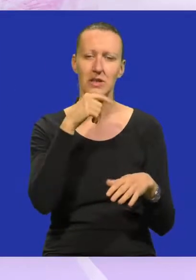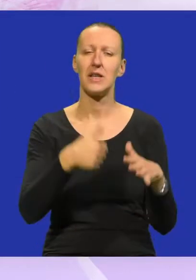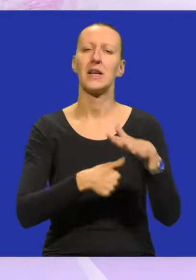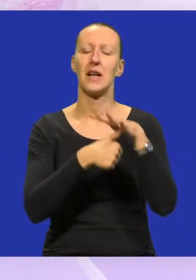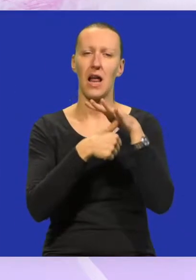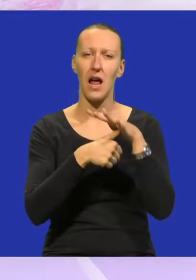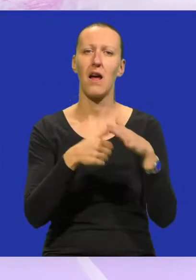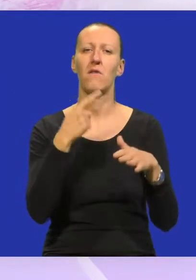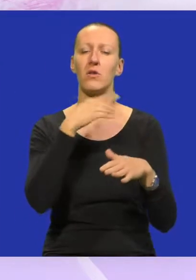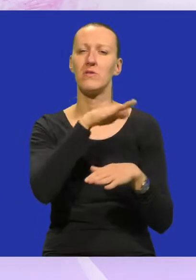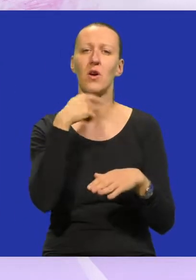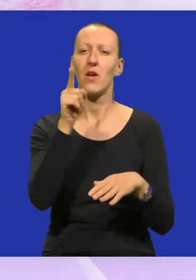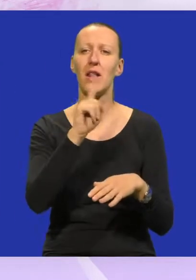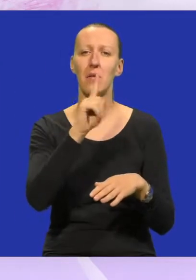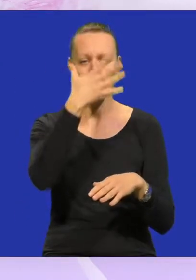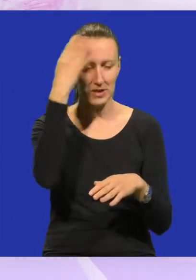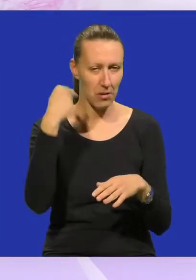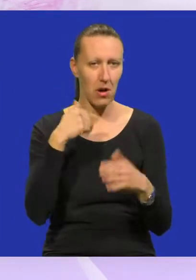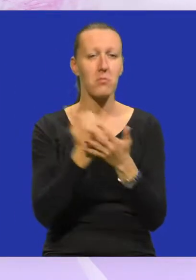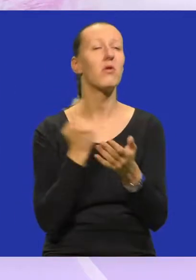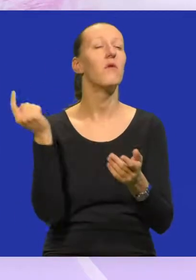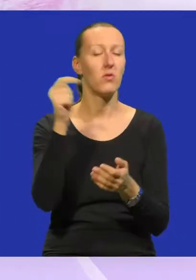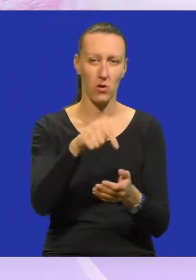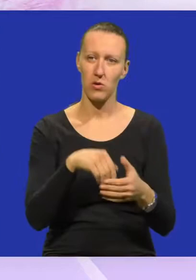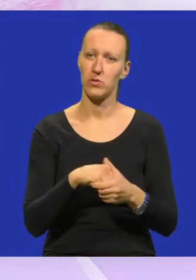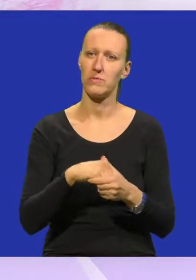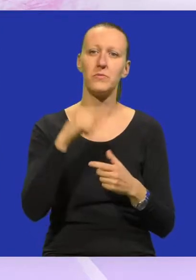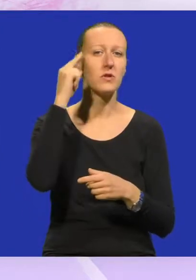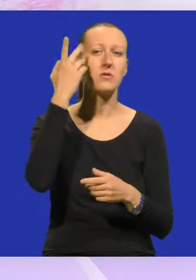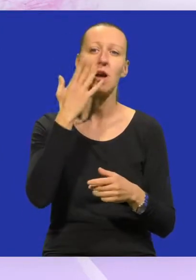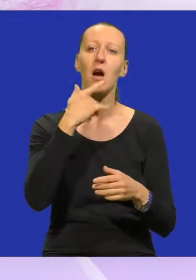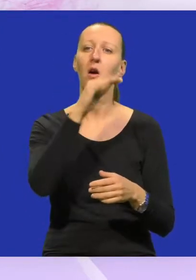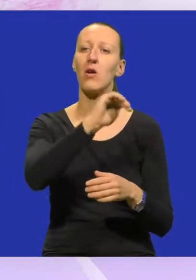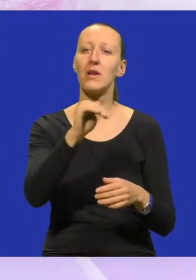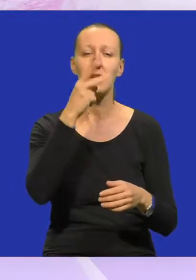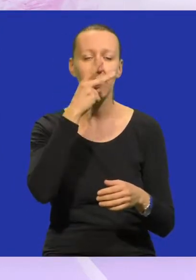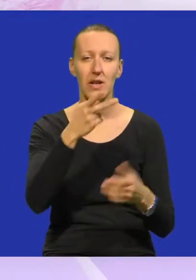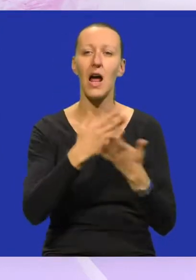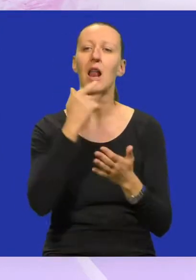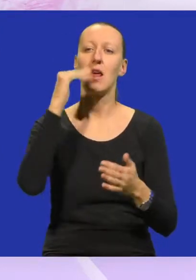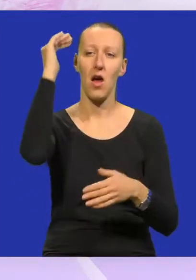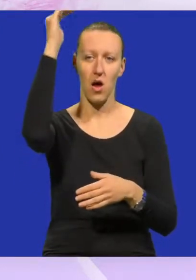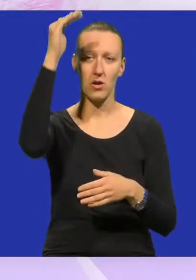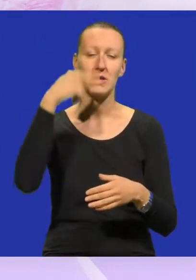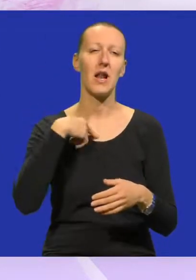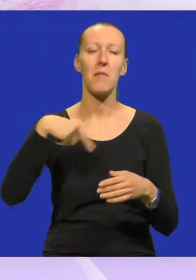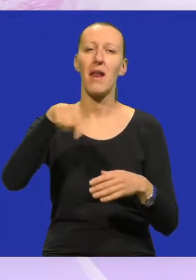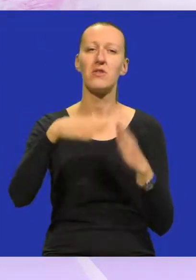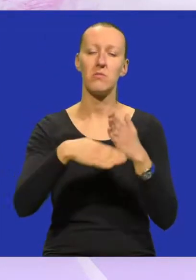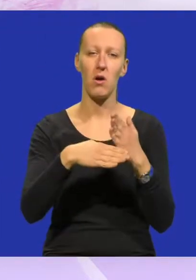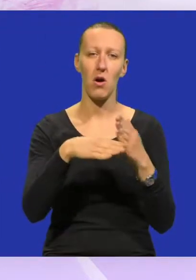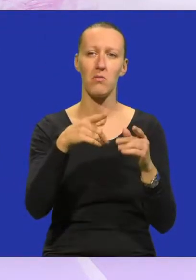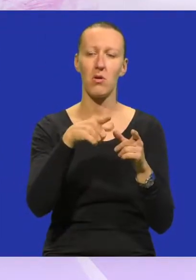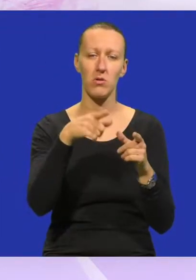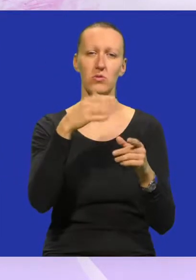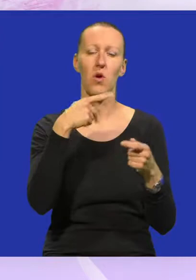glavnu stvar koju nam svi govore, nemojte nas zaboraviti, dođite nam opet. Doznali smo kako reagiraju djeca, ali i odrasli. Nama najveću pomoć u